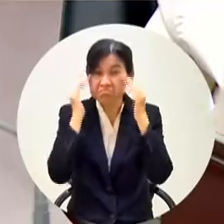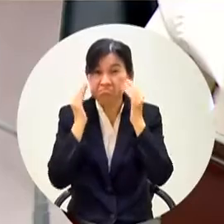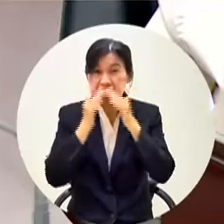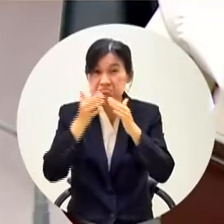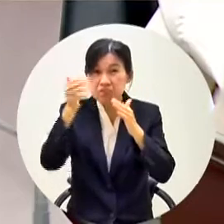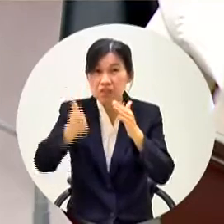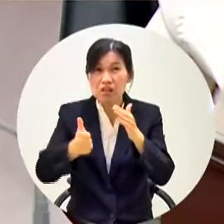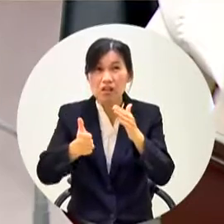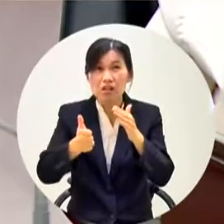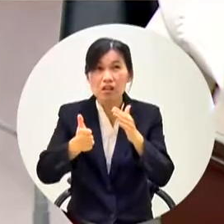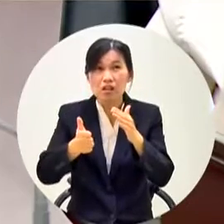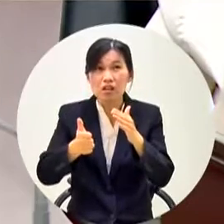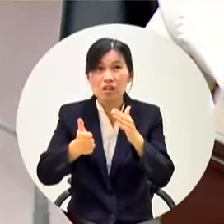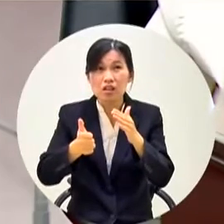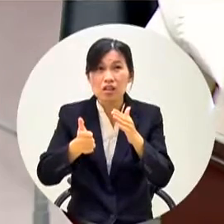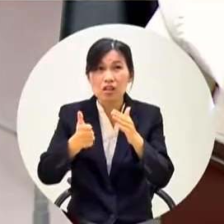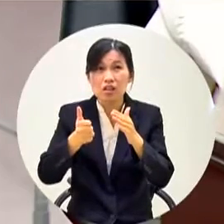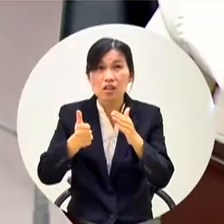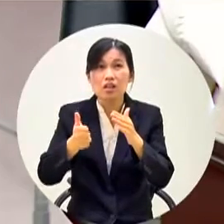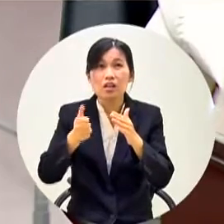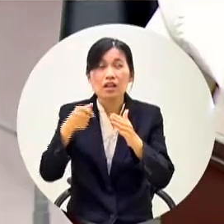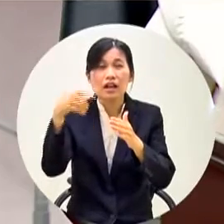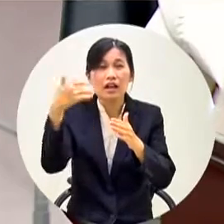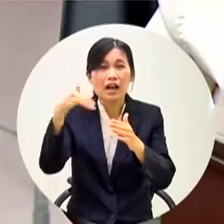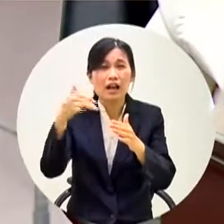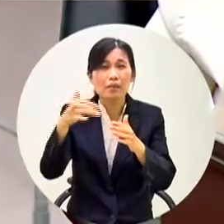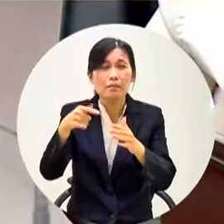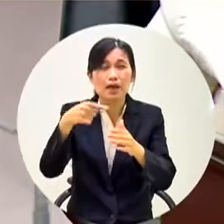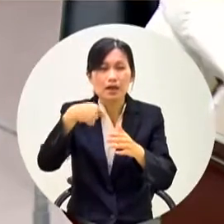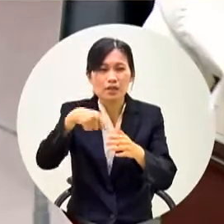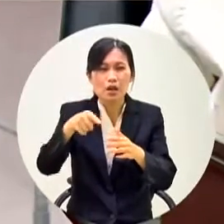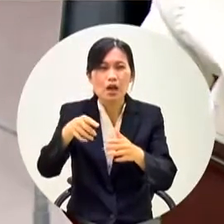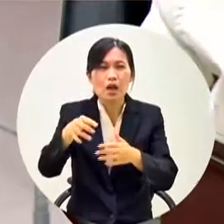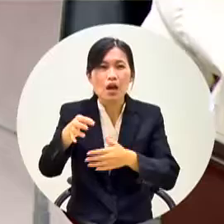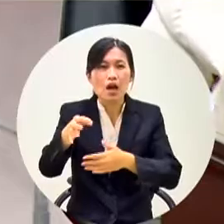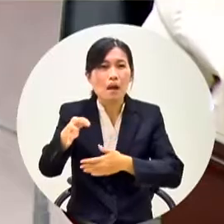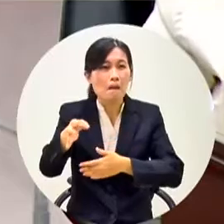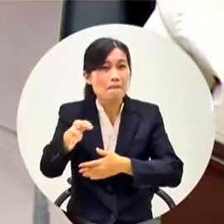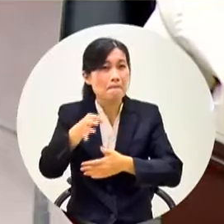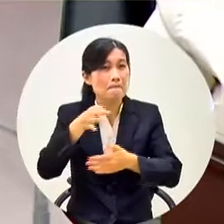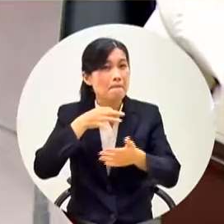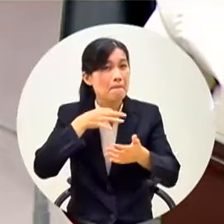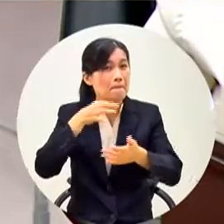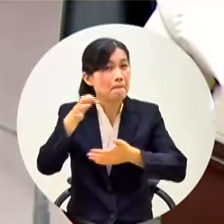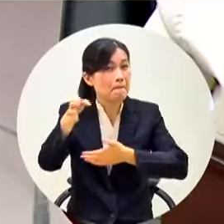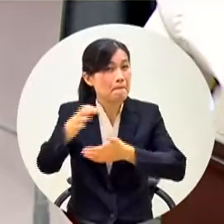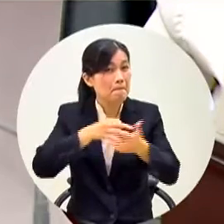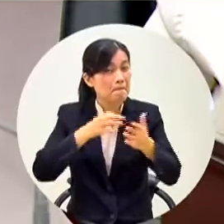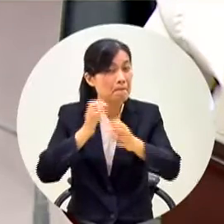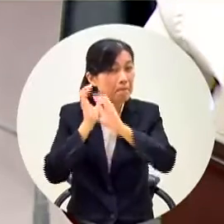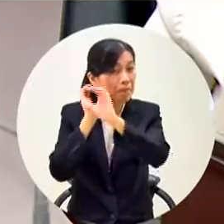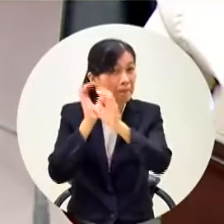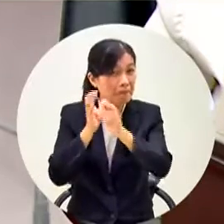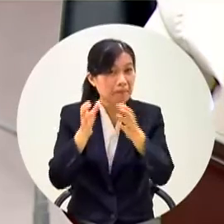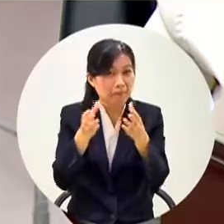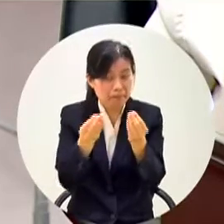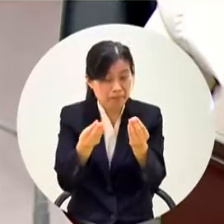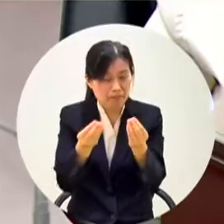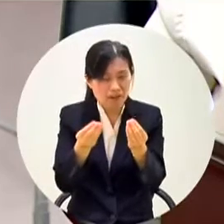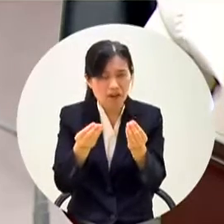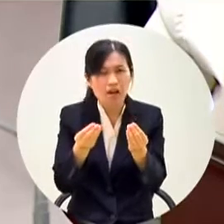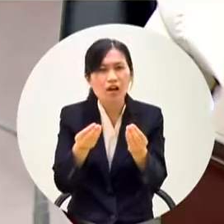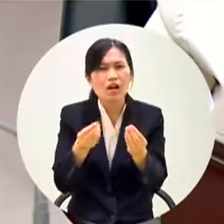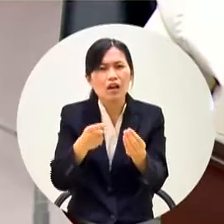到尾沒有去買搖搖兵啦我先講啊他沒有去買搖搖兵回來的話我希望你們要把好的建議